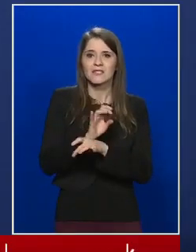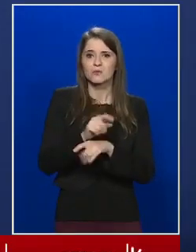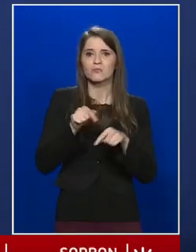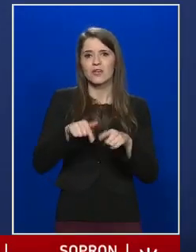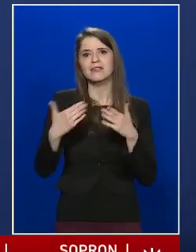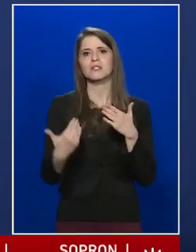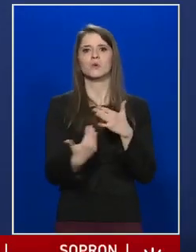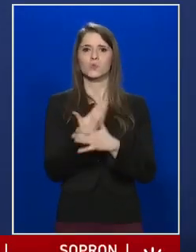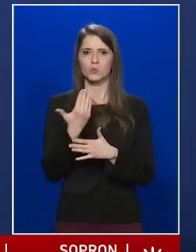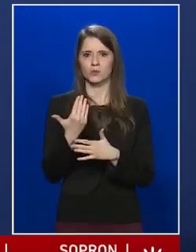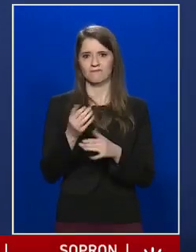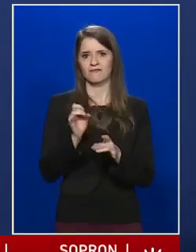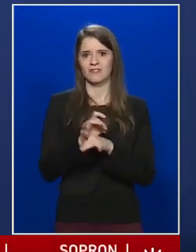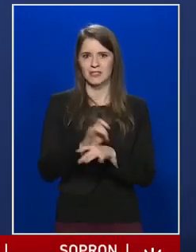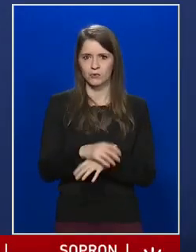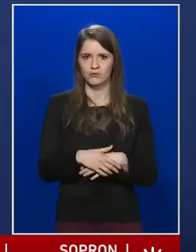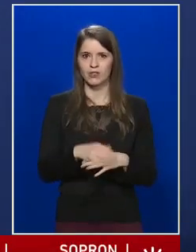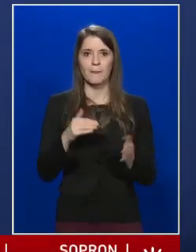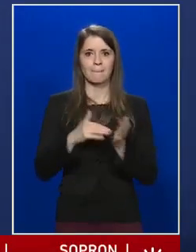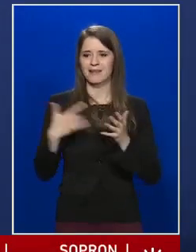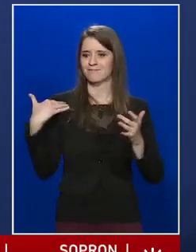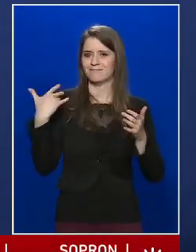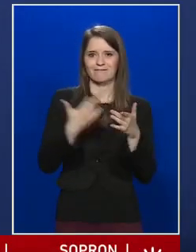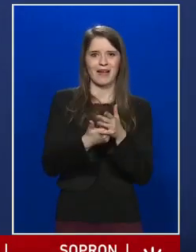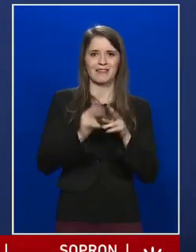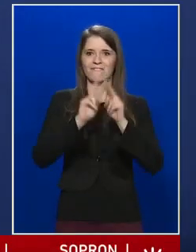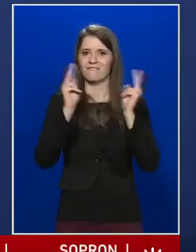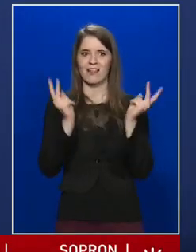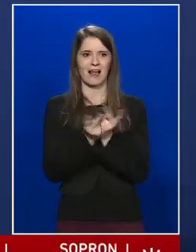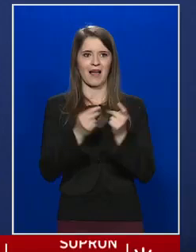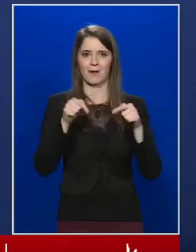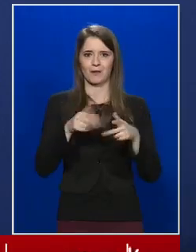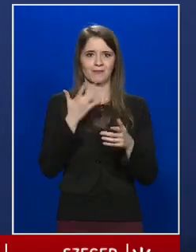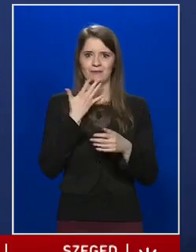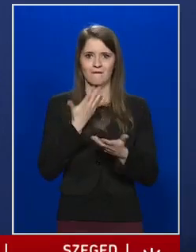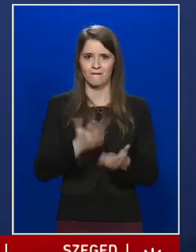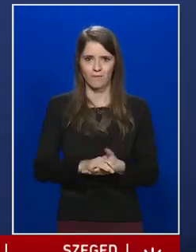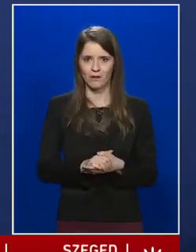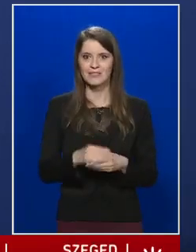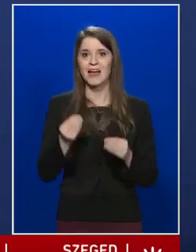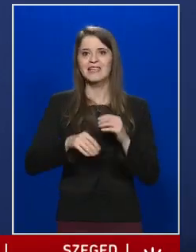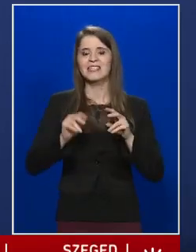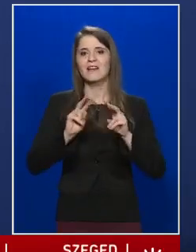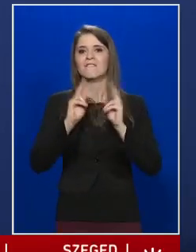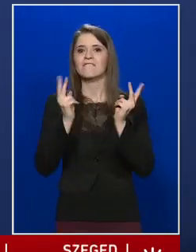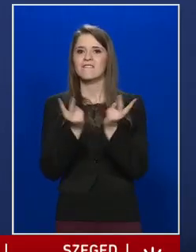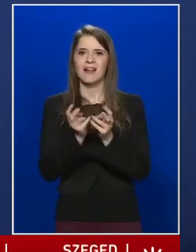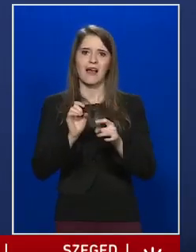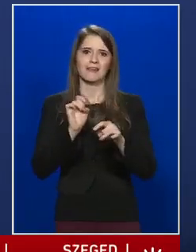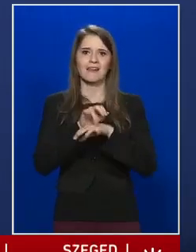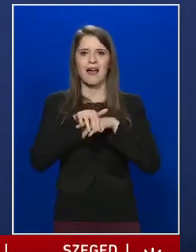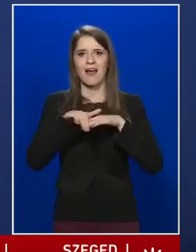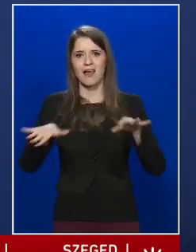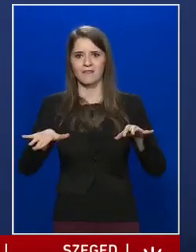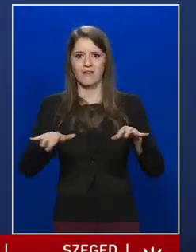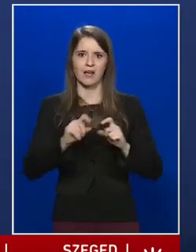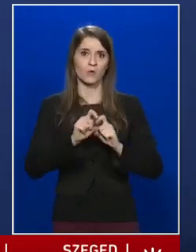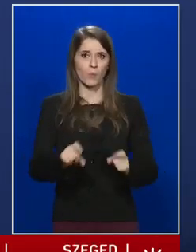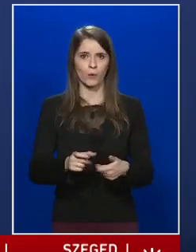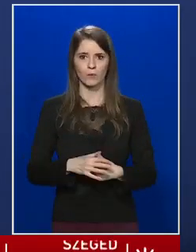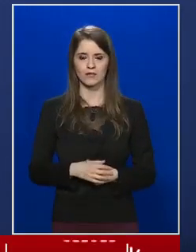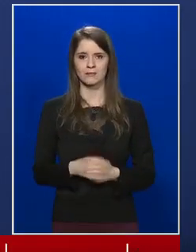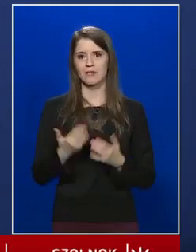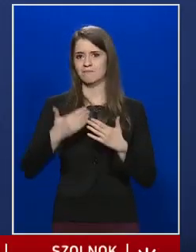vírus, még nem találkozott vele a világ, ezért tudott pandémiát, világjárványt okozni,